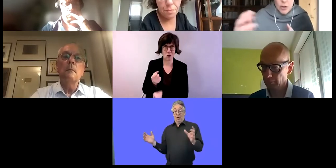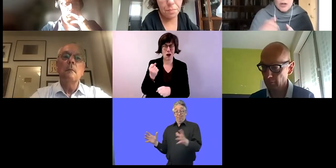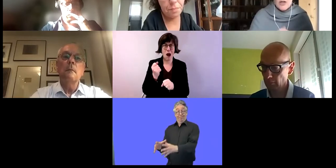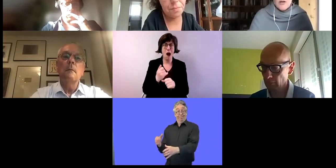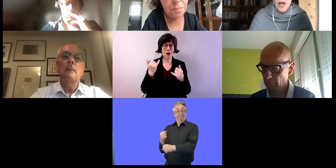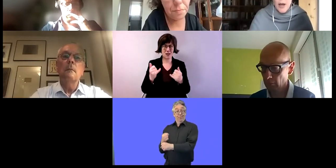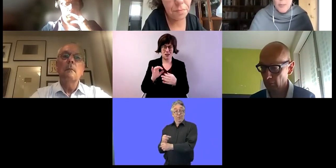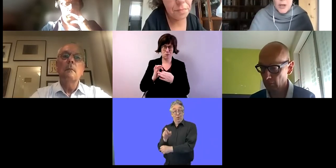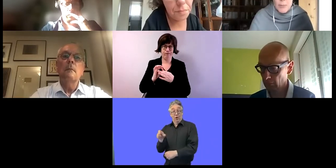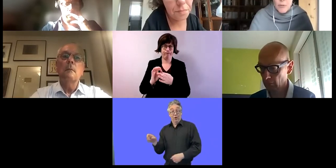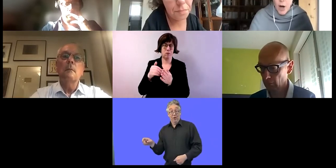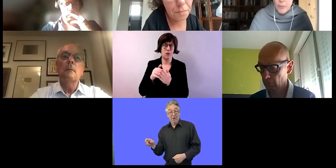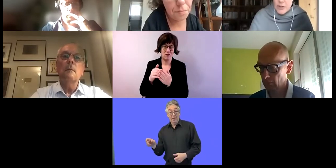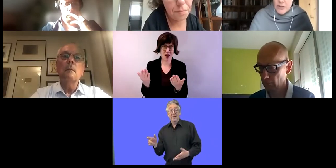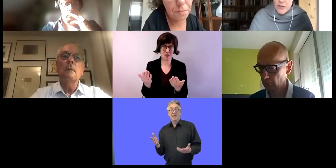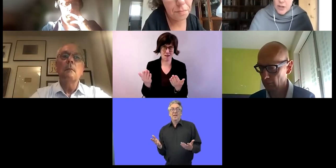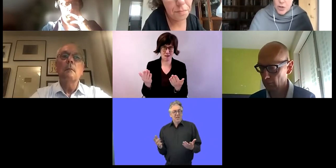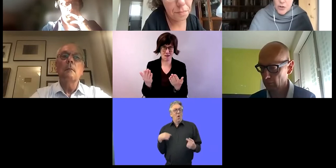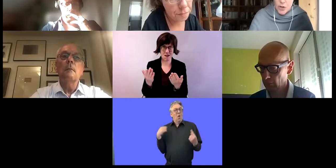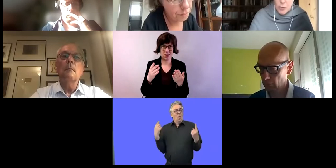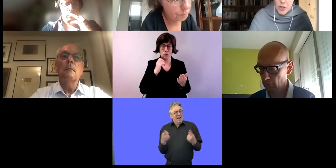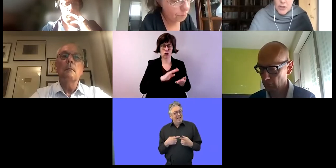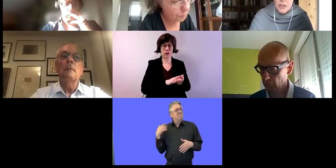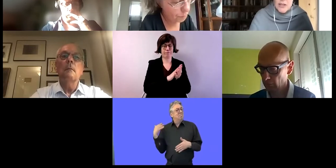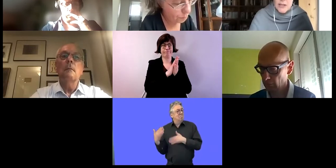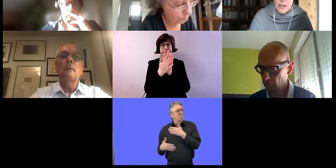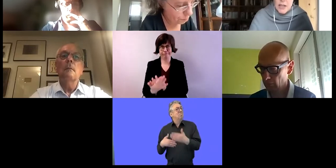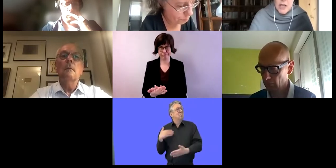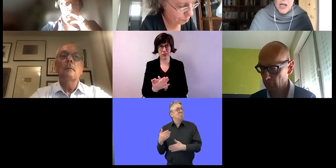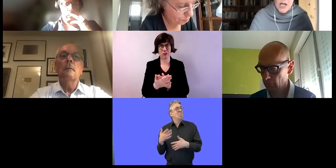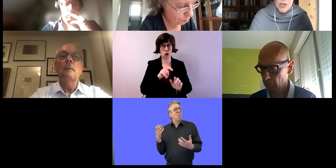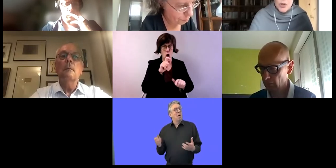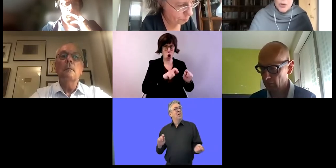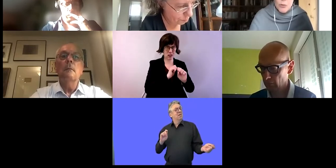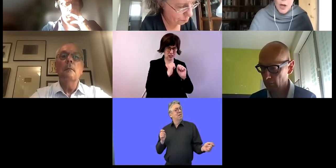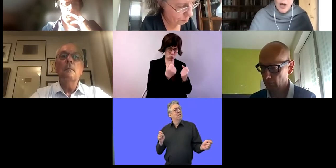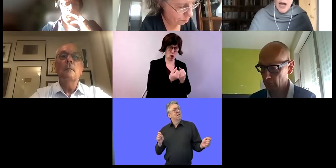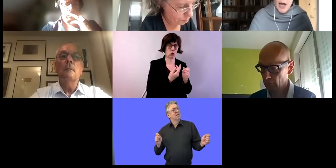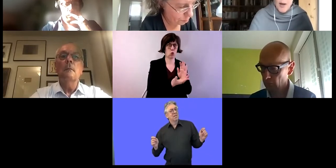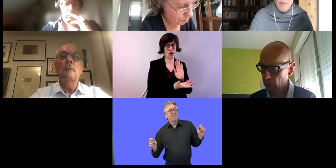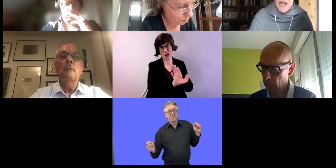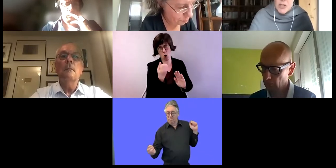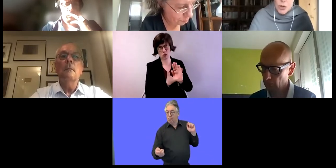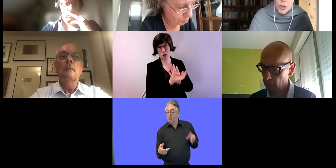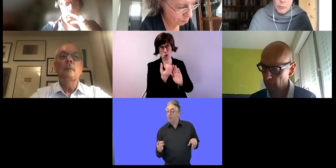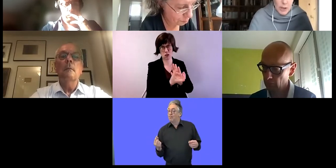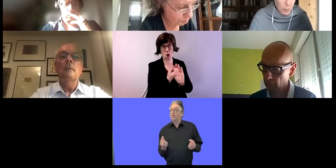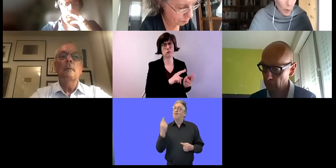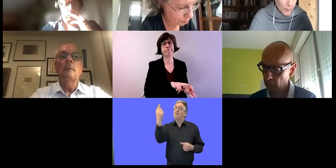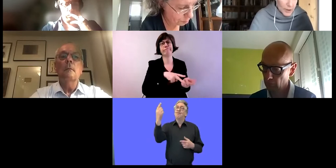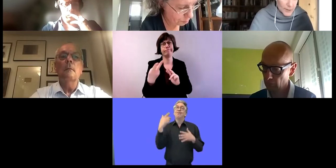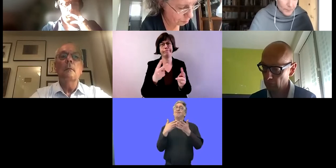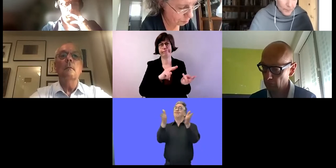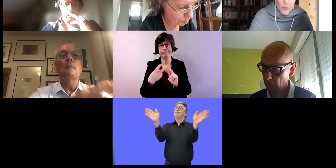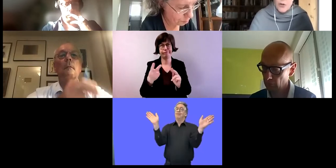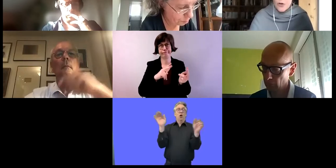fortgeführt, um hier den Übergang zu schaffen, um Menschen aus solchen Situationen herauszubekommen und sie überzuführen